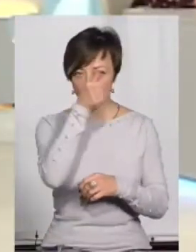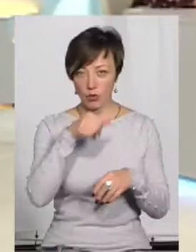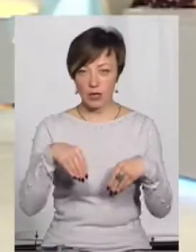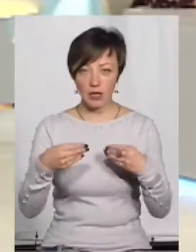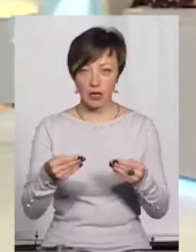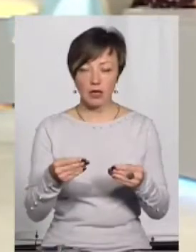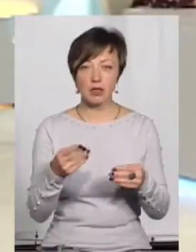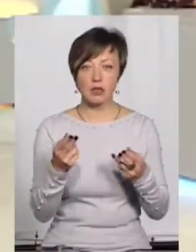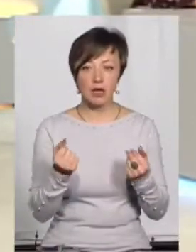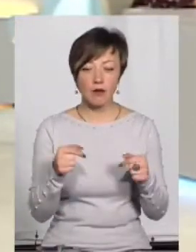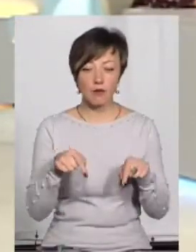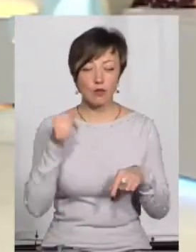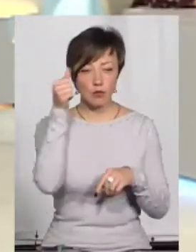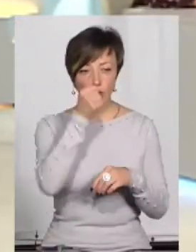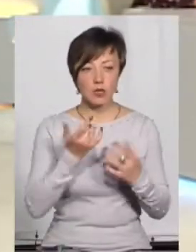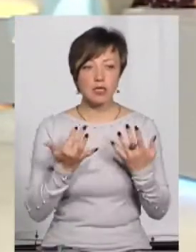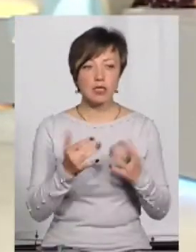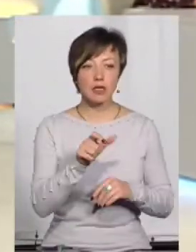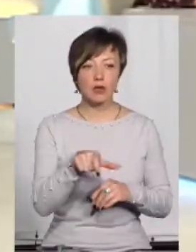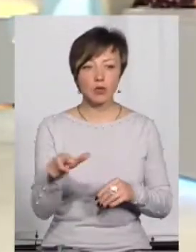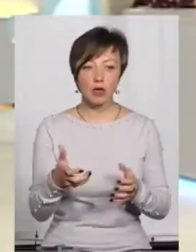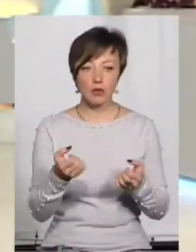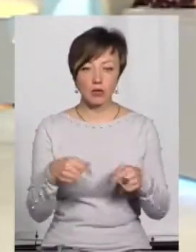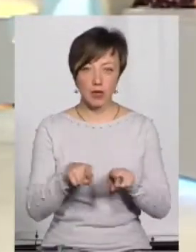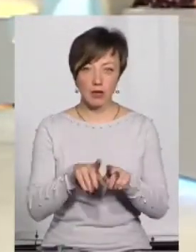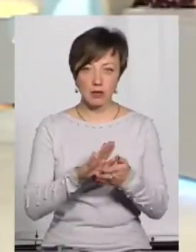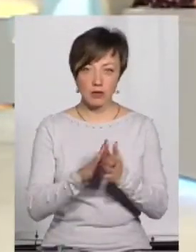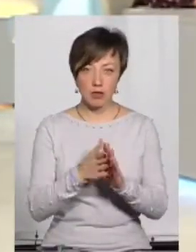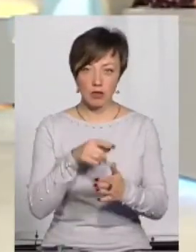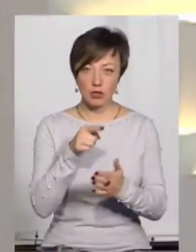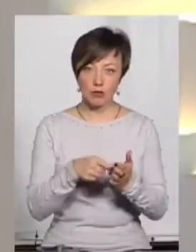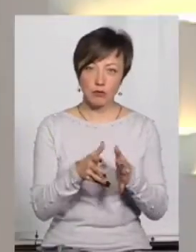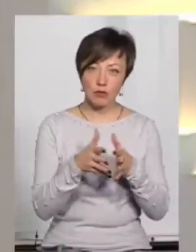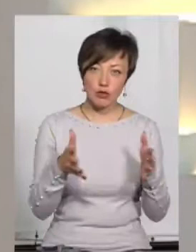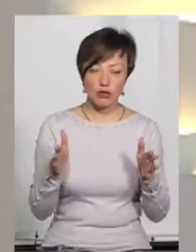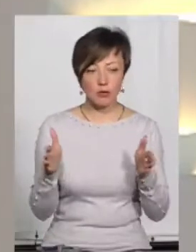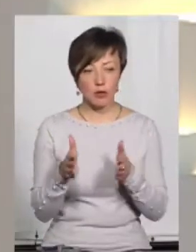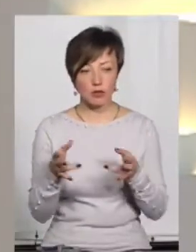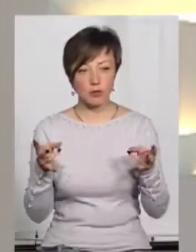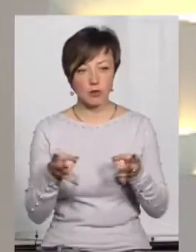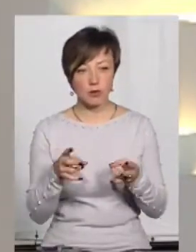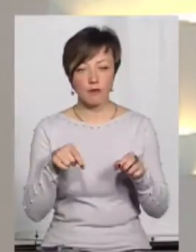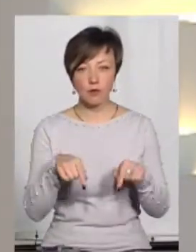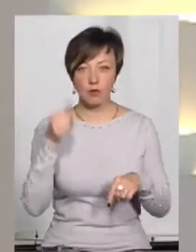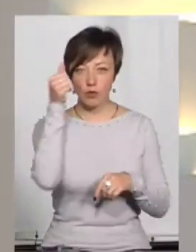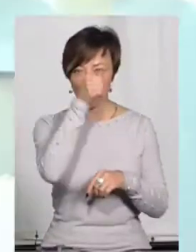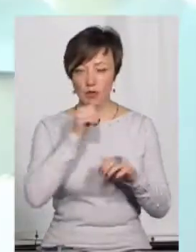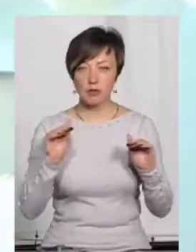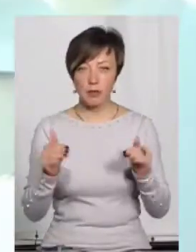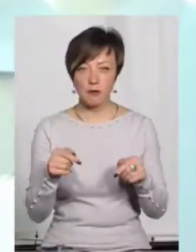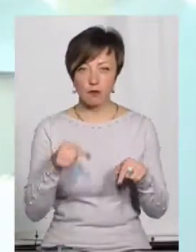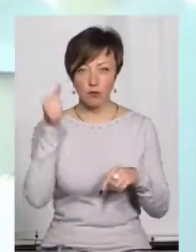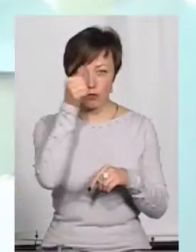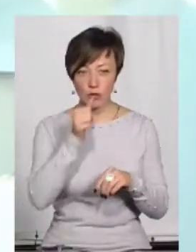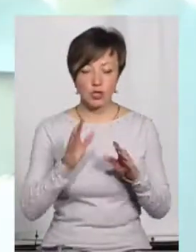даєте, так? А у цьому році скільки людей отримали такий статус? І чи це більше, чи менше, ніж торік? У цьому році, ну менше, в цьому